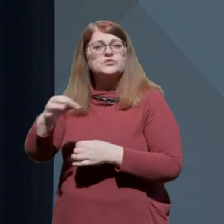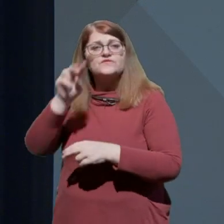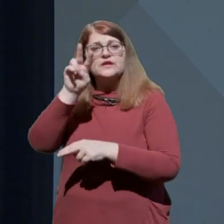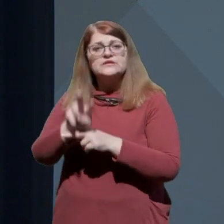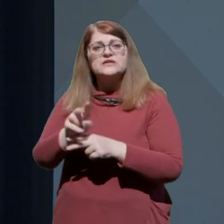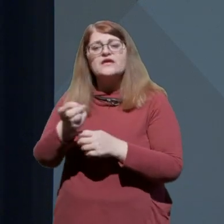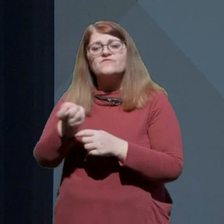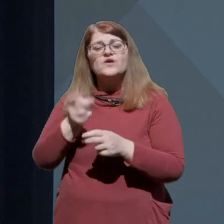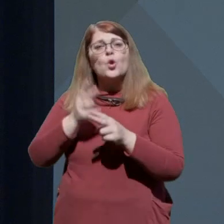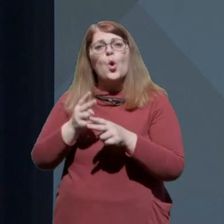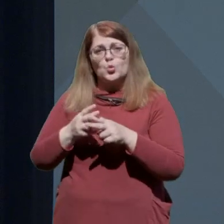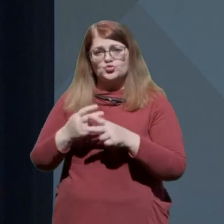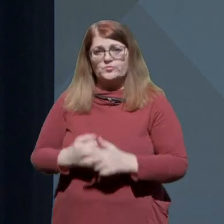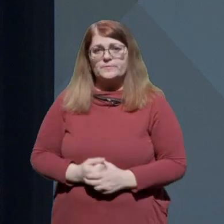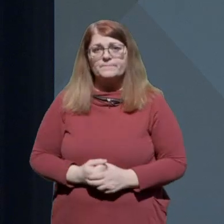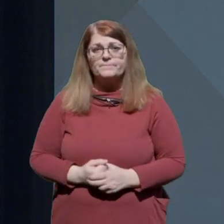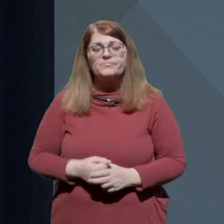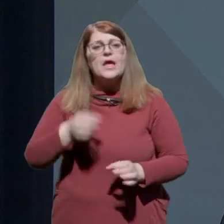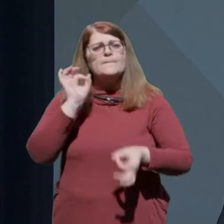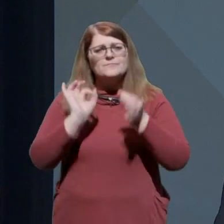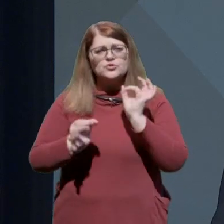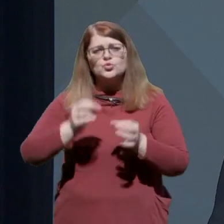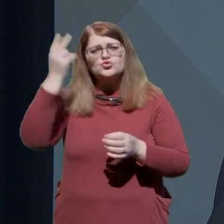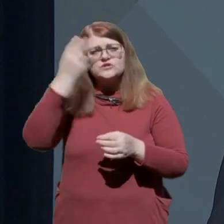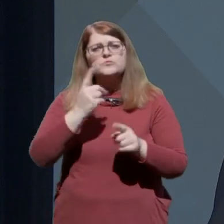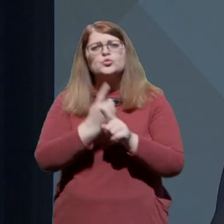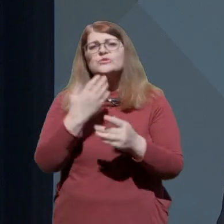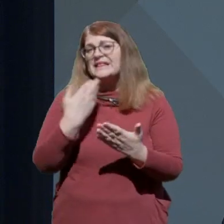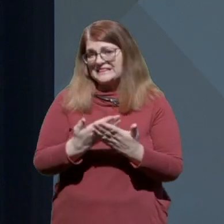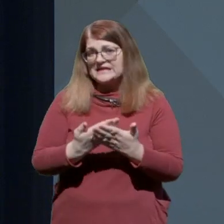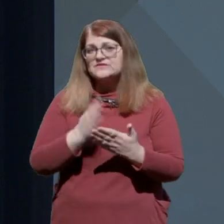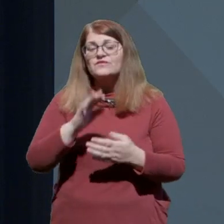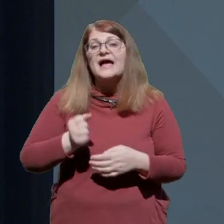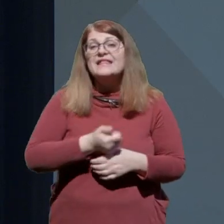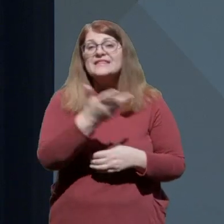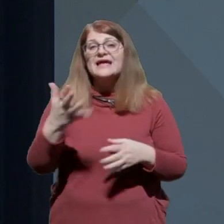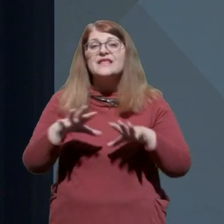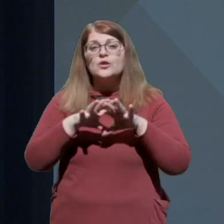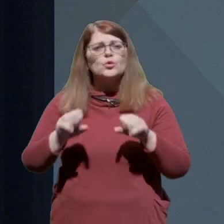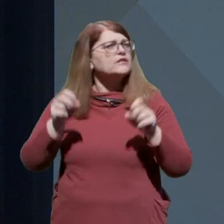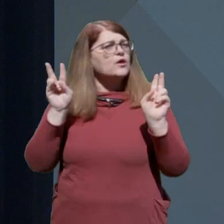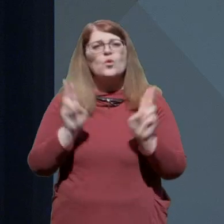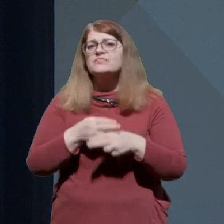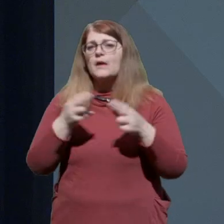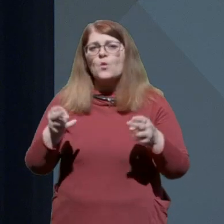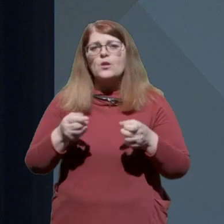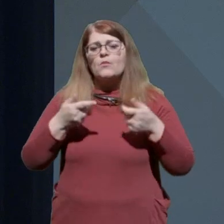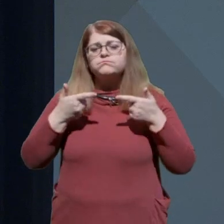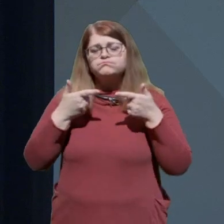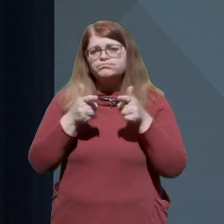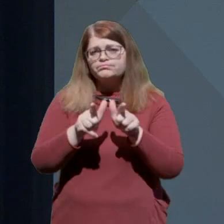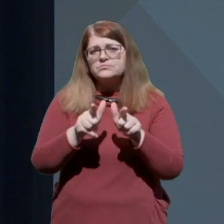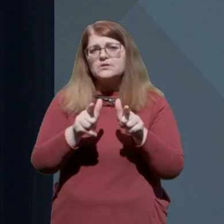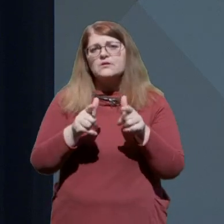okužbe. Poskušajmo razumeti tudi dejstvo, da nekterih ukrepov ne moremo sproščati, tako